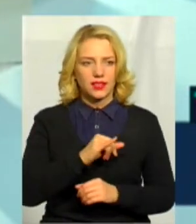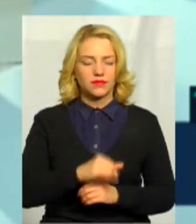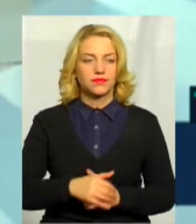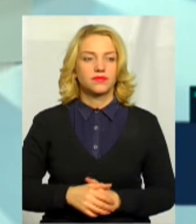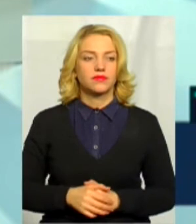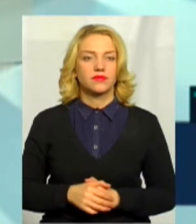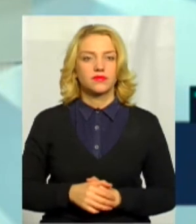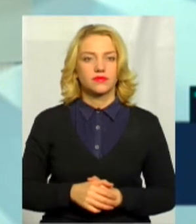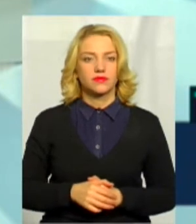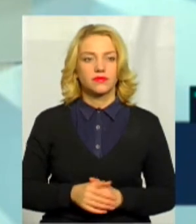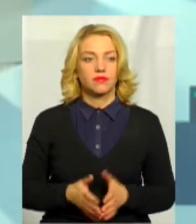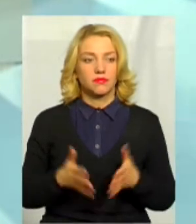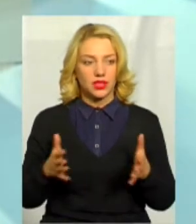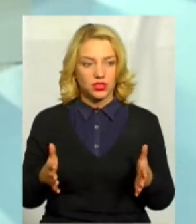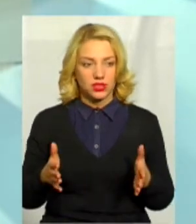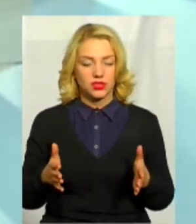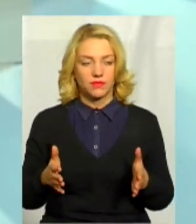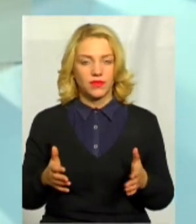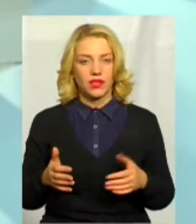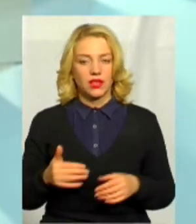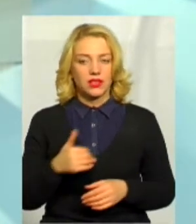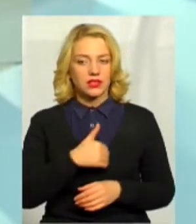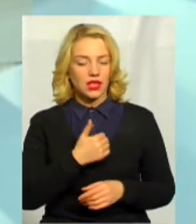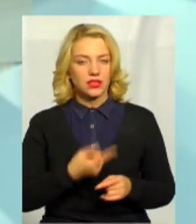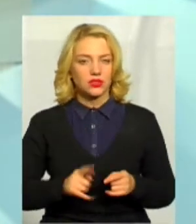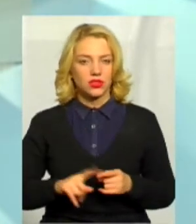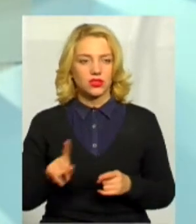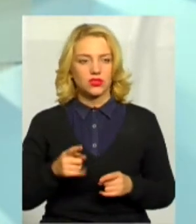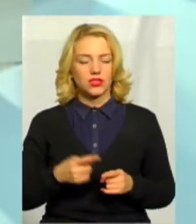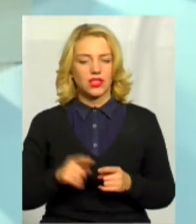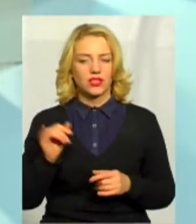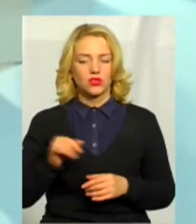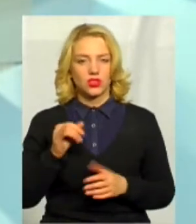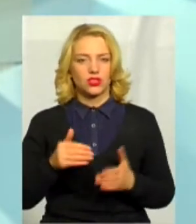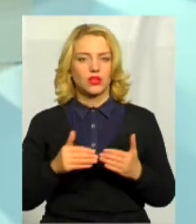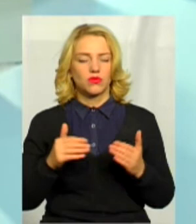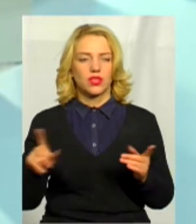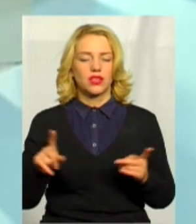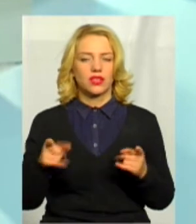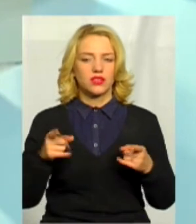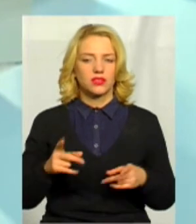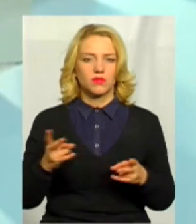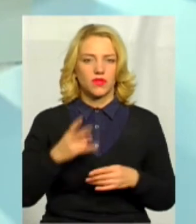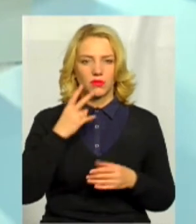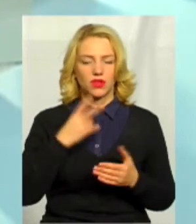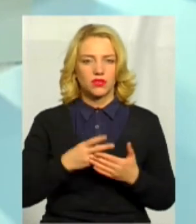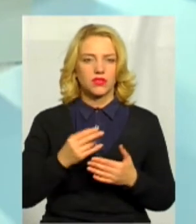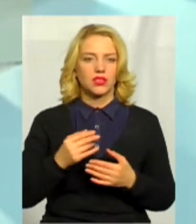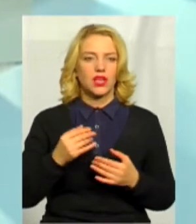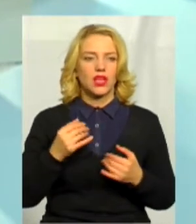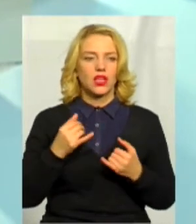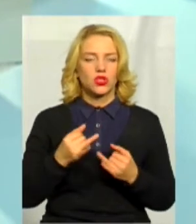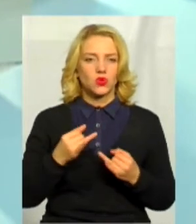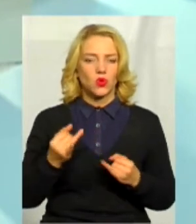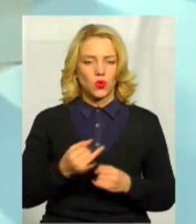І, власне, більшість схилялася до того, що це історичний музей, який дійсно має показувати історію ХХ століття,